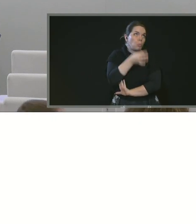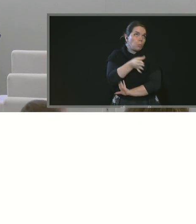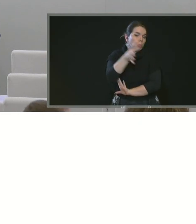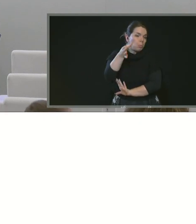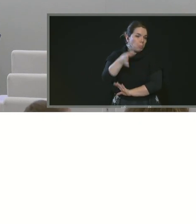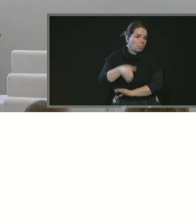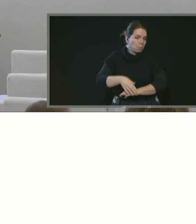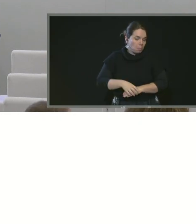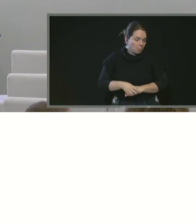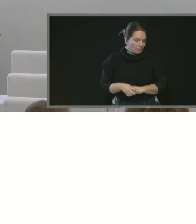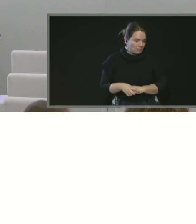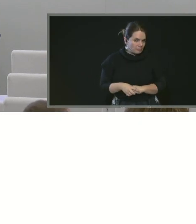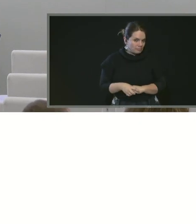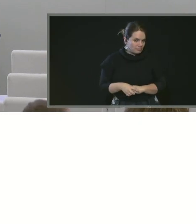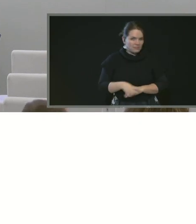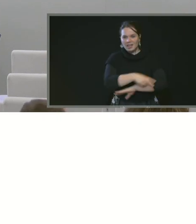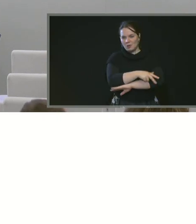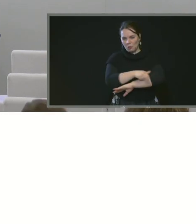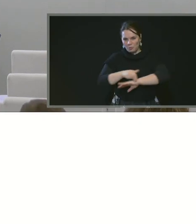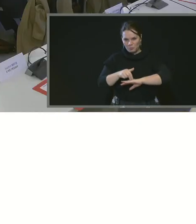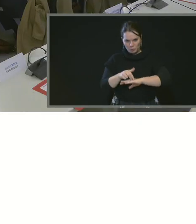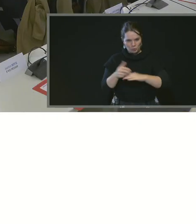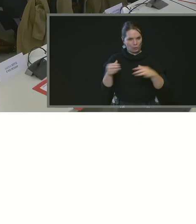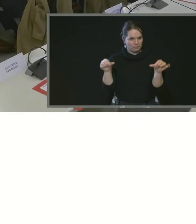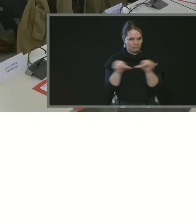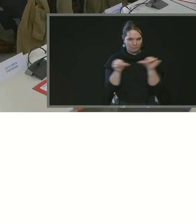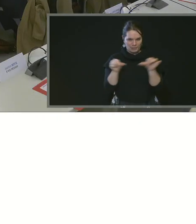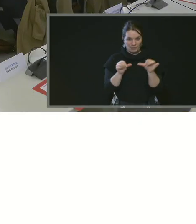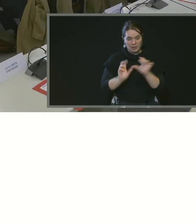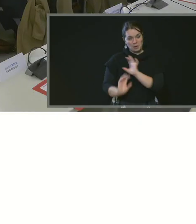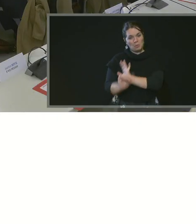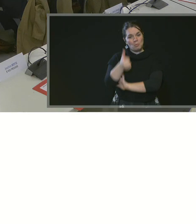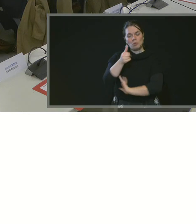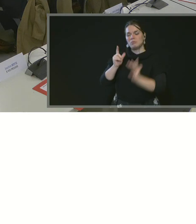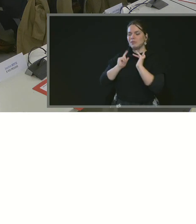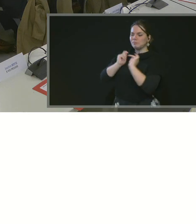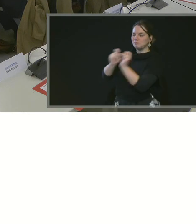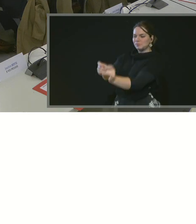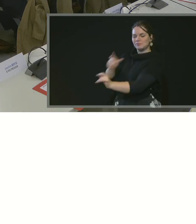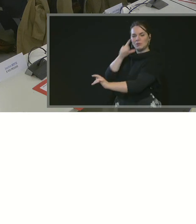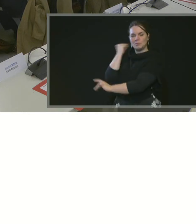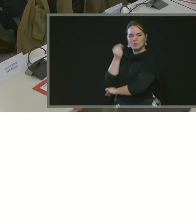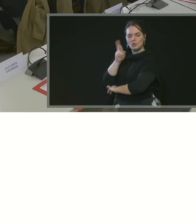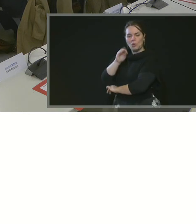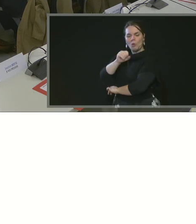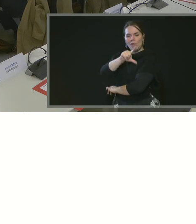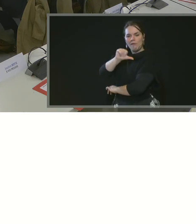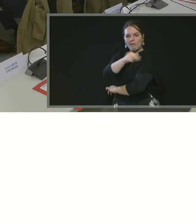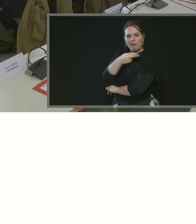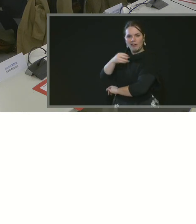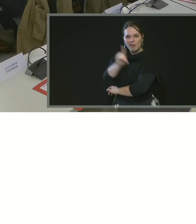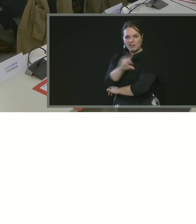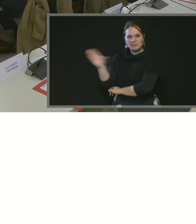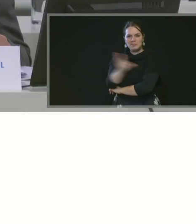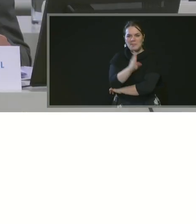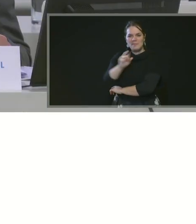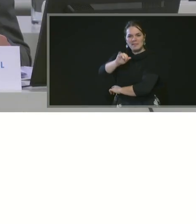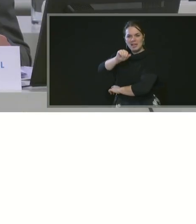Et pour ce bureau, il vous est proposé de désigner M. Roland Baru comme secrétaire de séance.